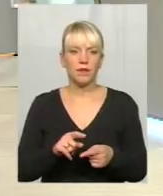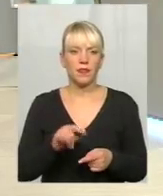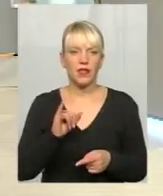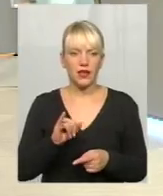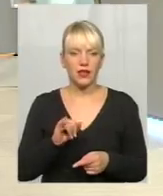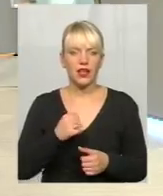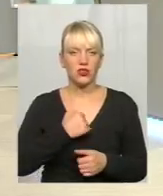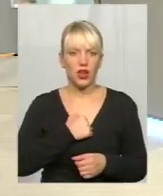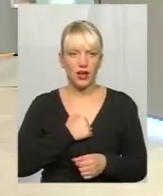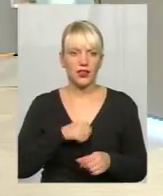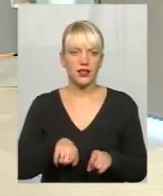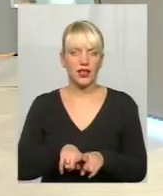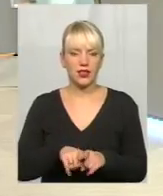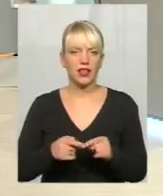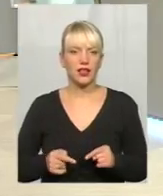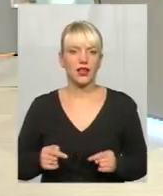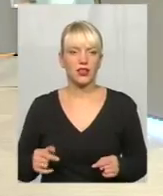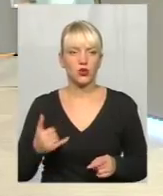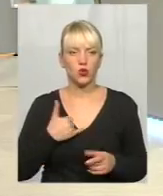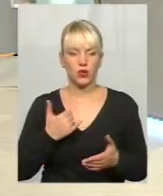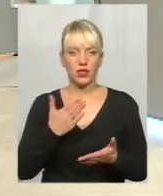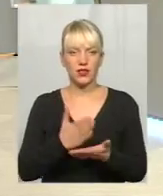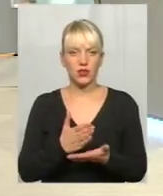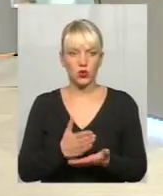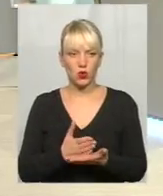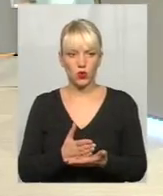жаль, такі речі у нас ще досі існують.